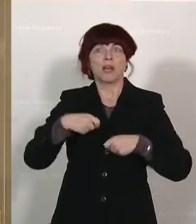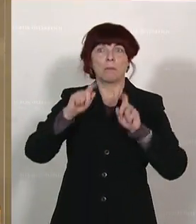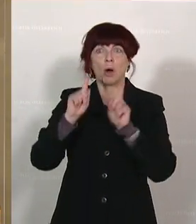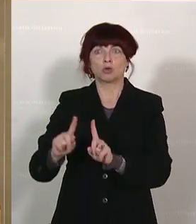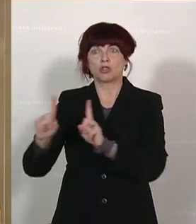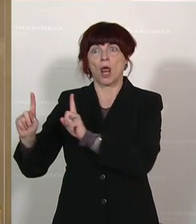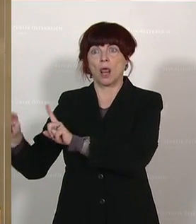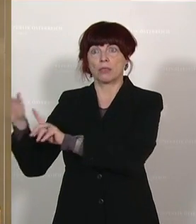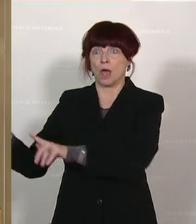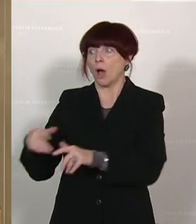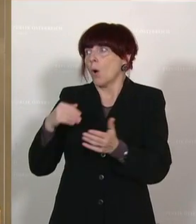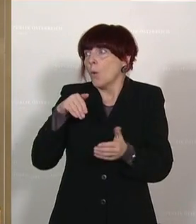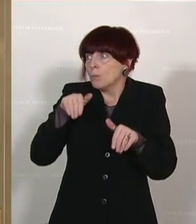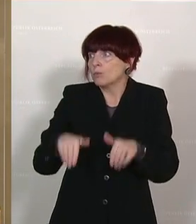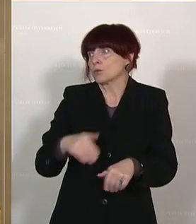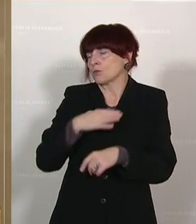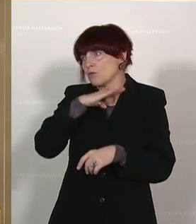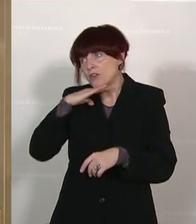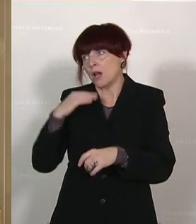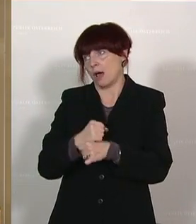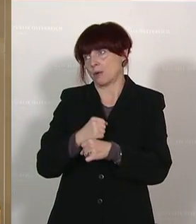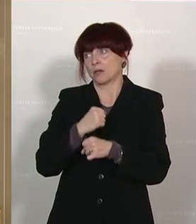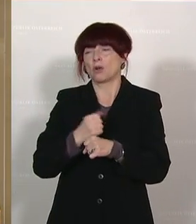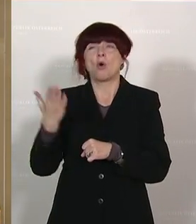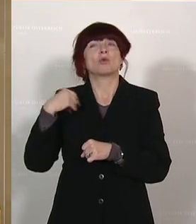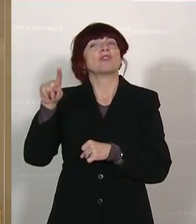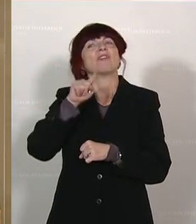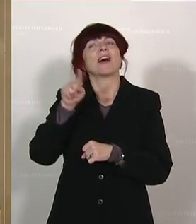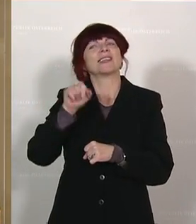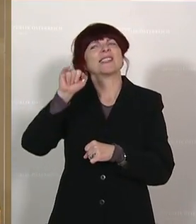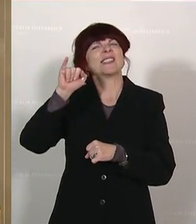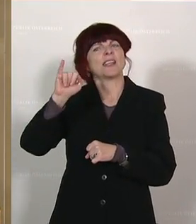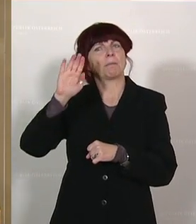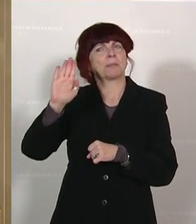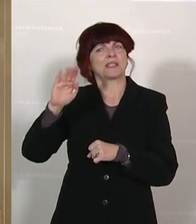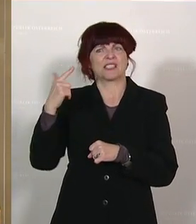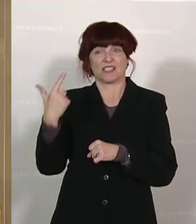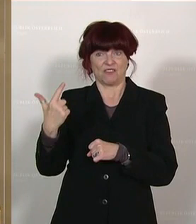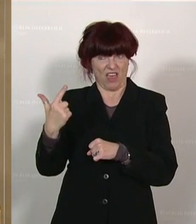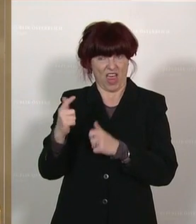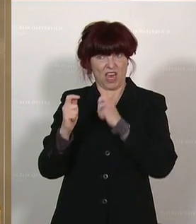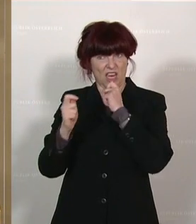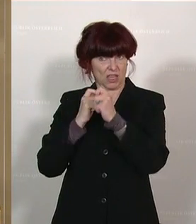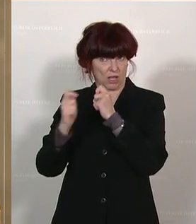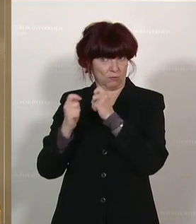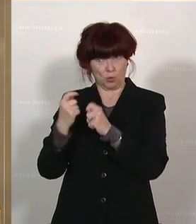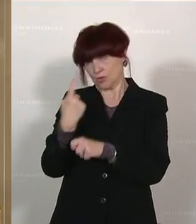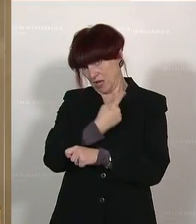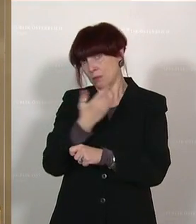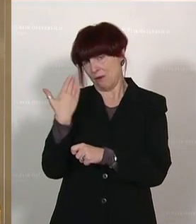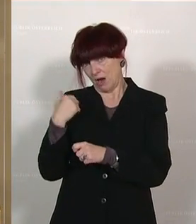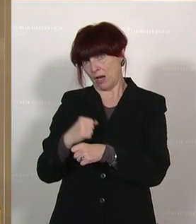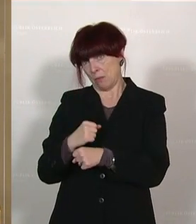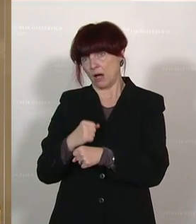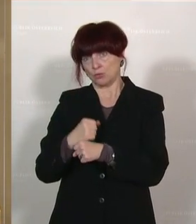hinterlassen hat. Und Sie haben in einem ZIP2-Interview ein Zitat gegeben. Und ich zitiere es jetzt.